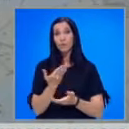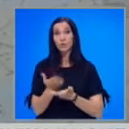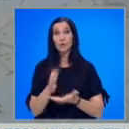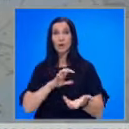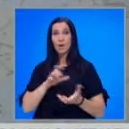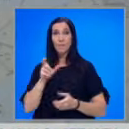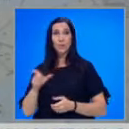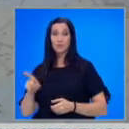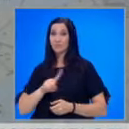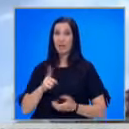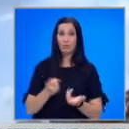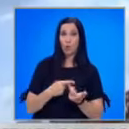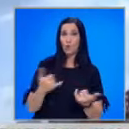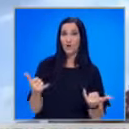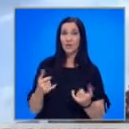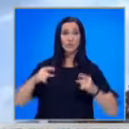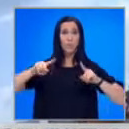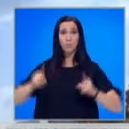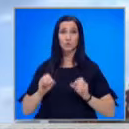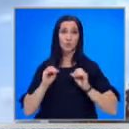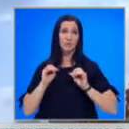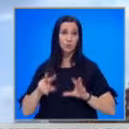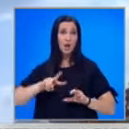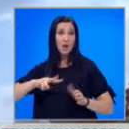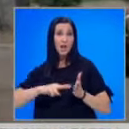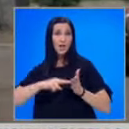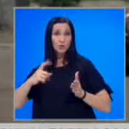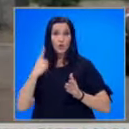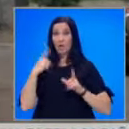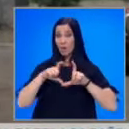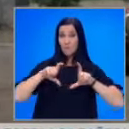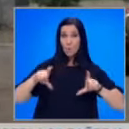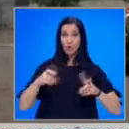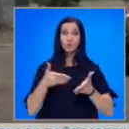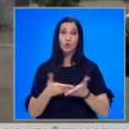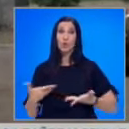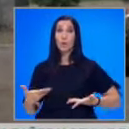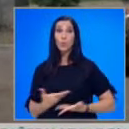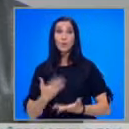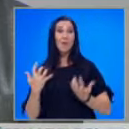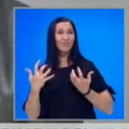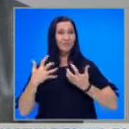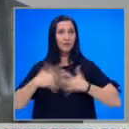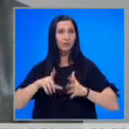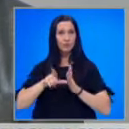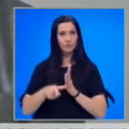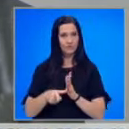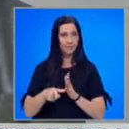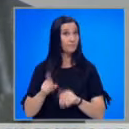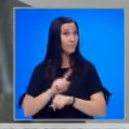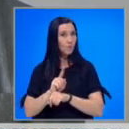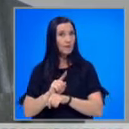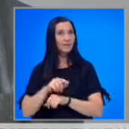политиците, но не е толкова лесно бързо да се пусне или изключи един блок, тъй като е нужно технологично време. В момента